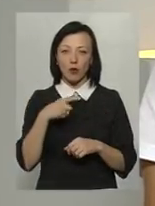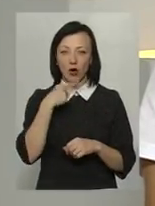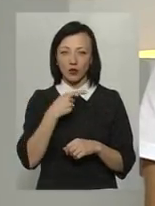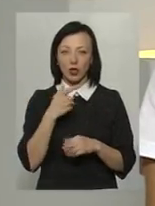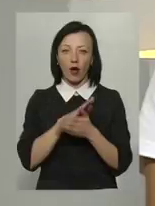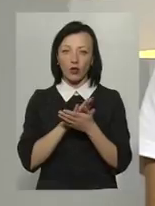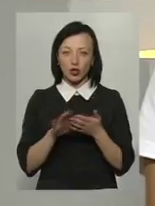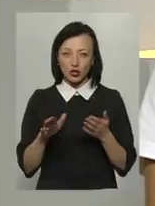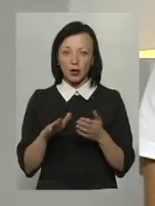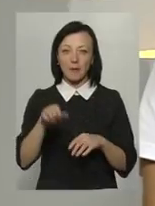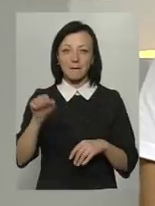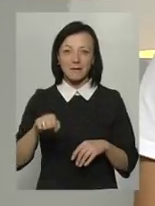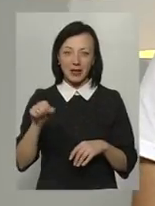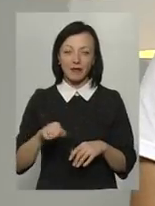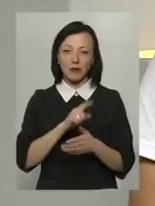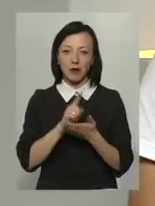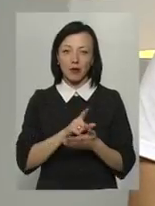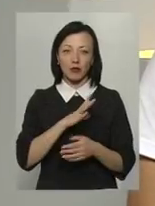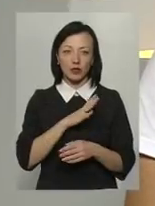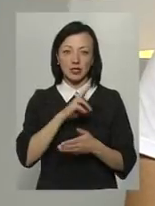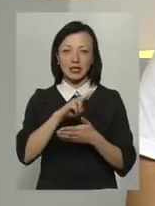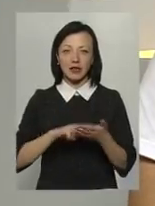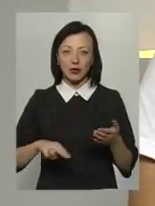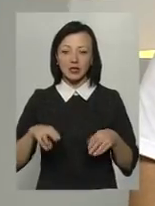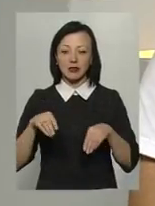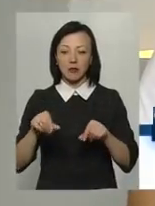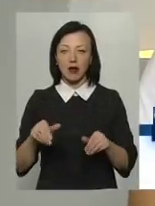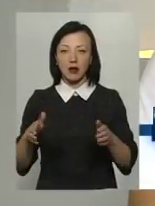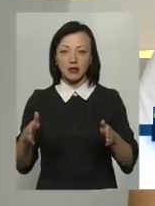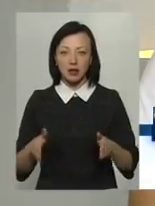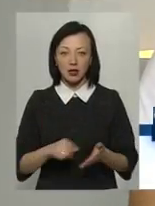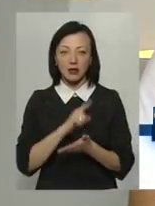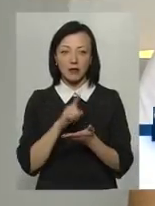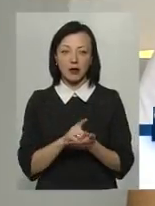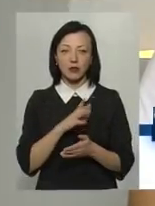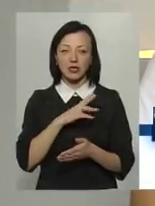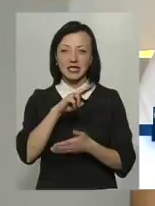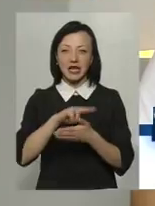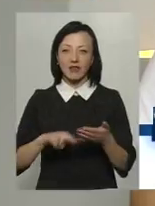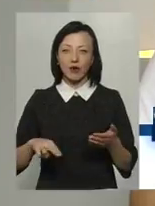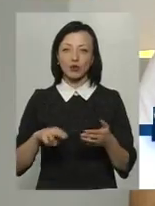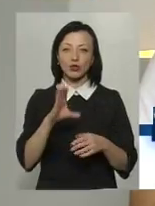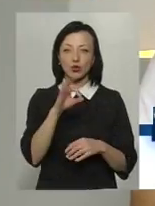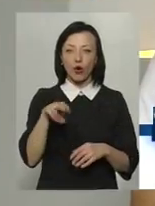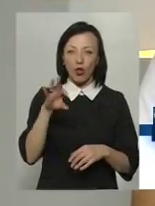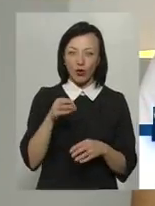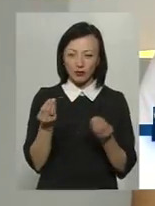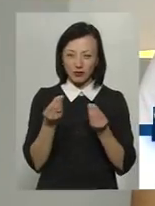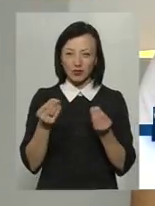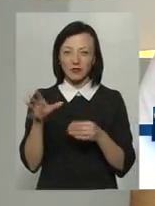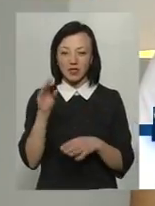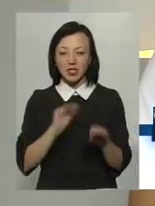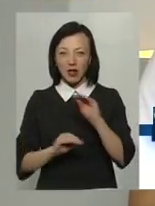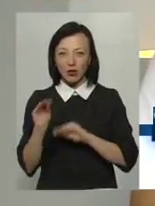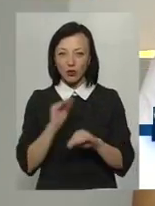екологічне органічне пиво, це має бути знову сертифікована земельна ділянка, це має бути сертифікований солод, сертифіковані всі